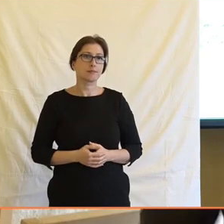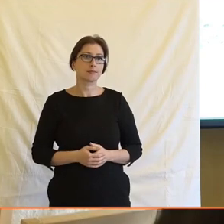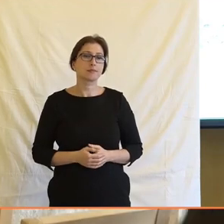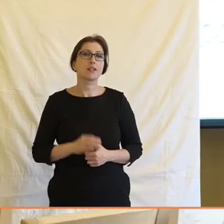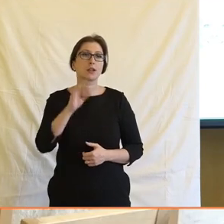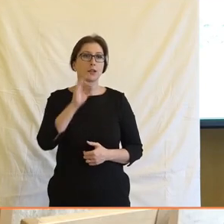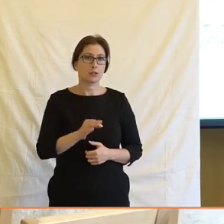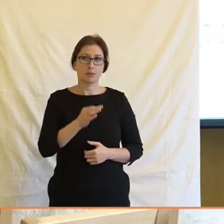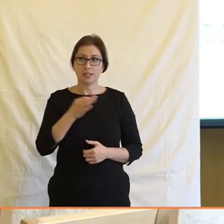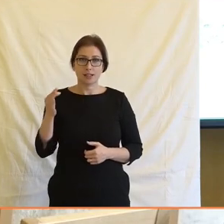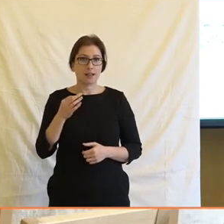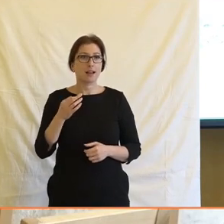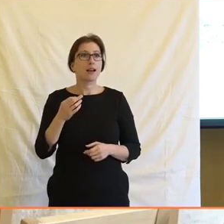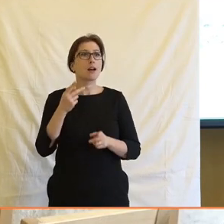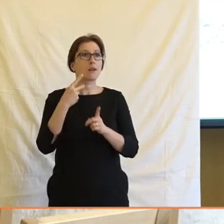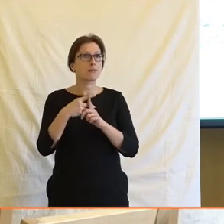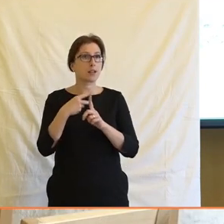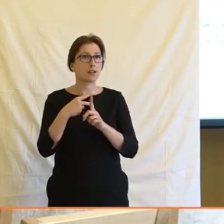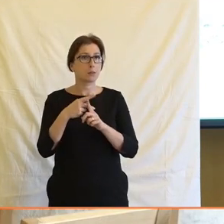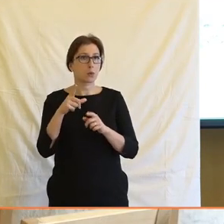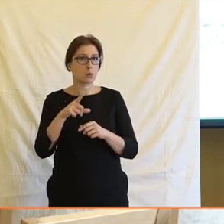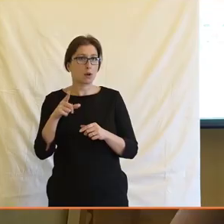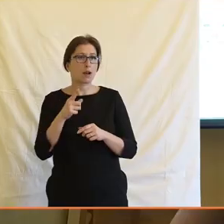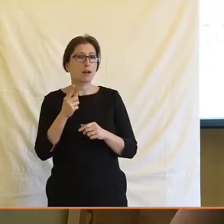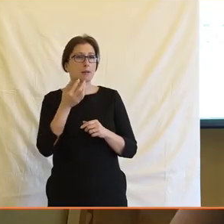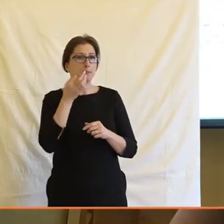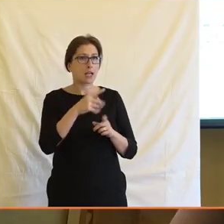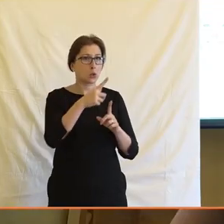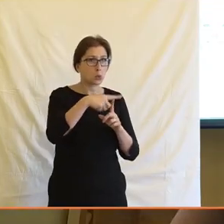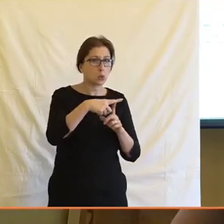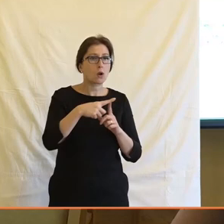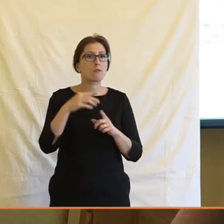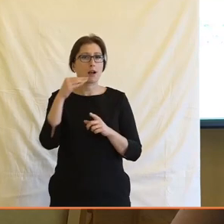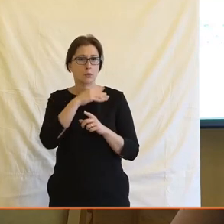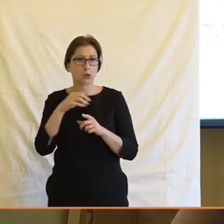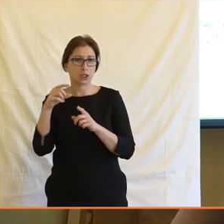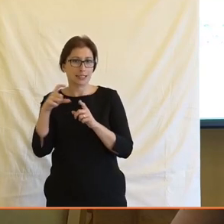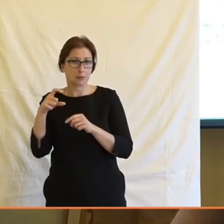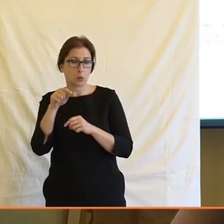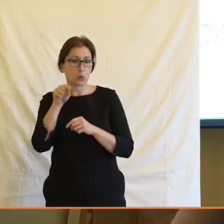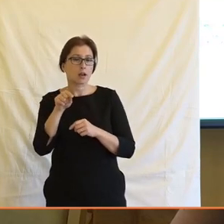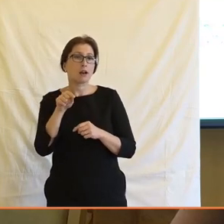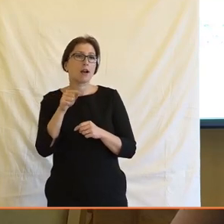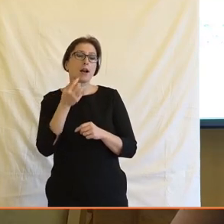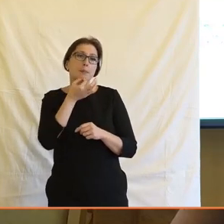Dobrý den, Filip Lukáš. Já mám dotaz asi na pana Cibulku na paní Turkovou ohledně toho, jak